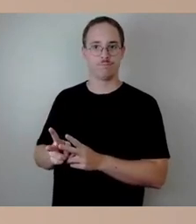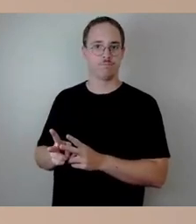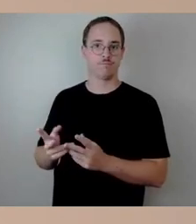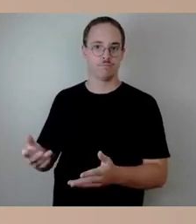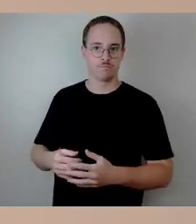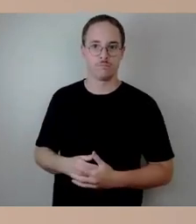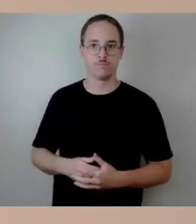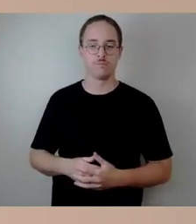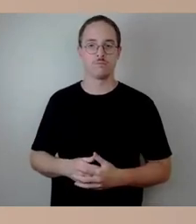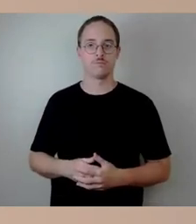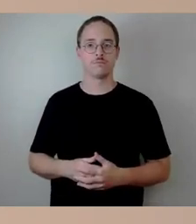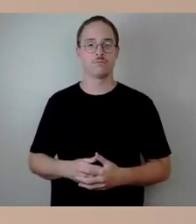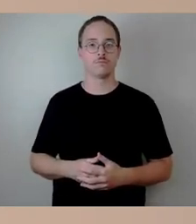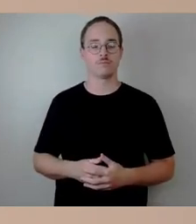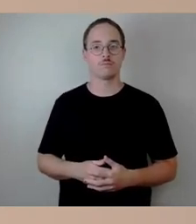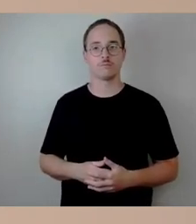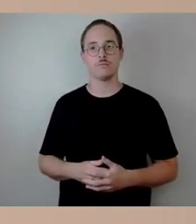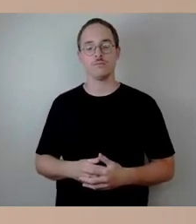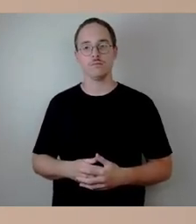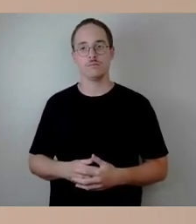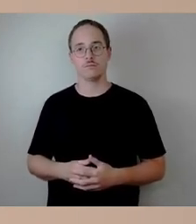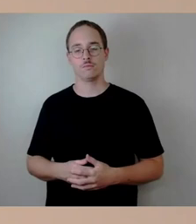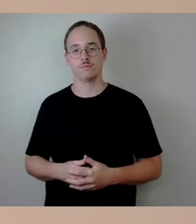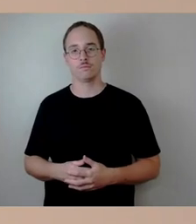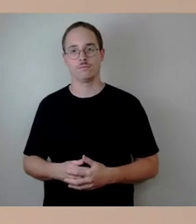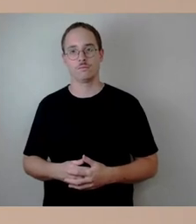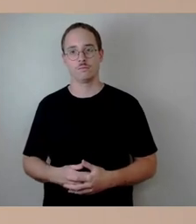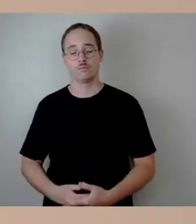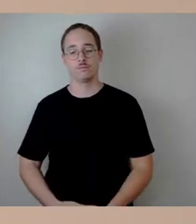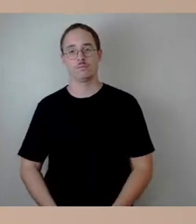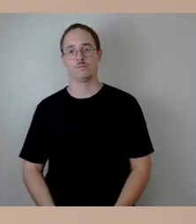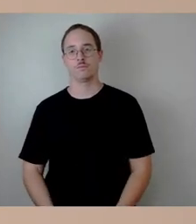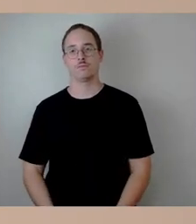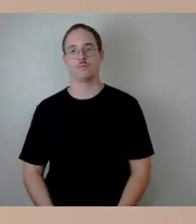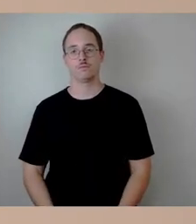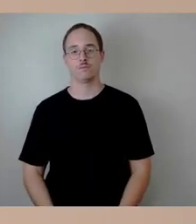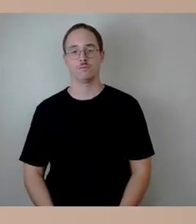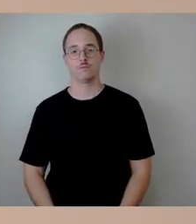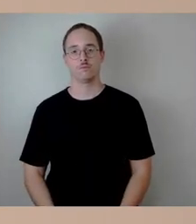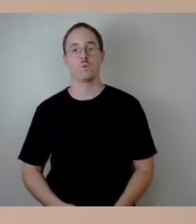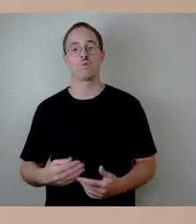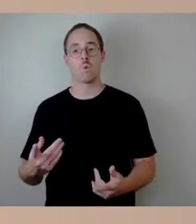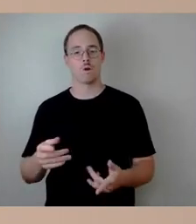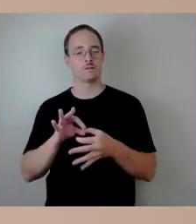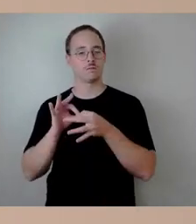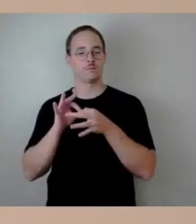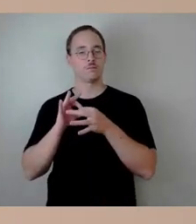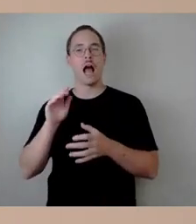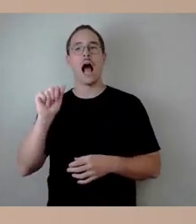Hinsichtlich des Hinweises zur Sanierung der Albertbrücke vielleicht noch.